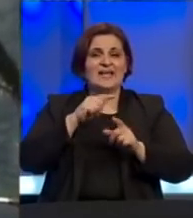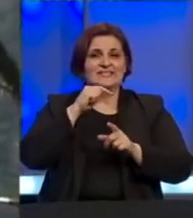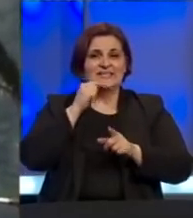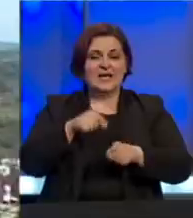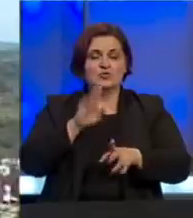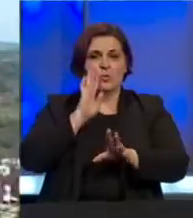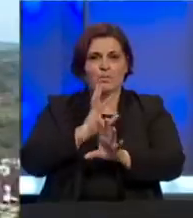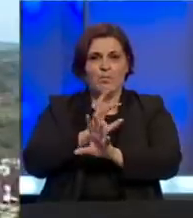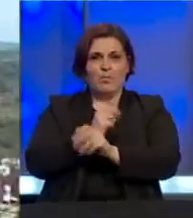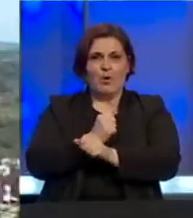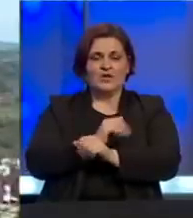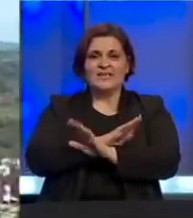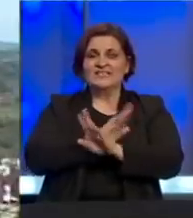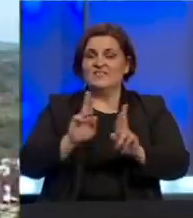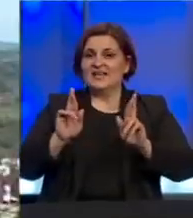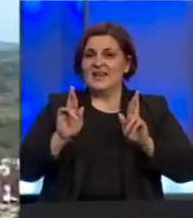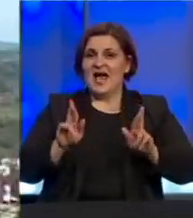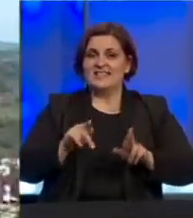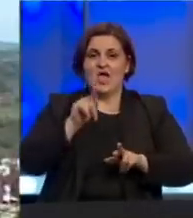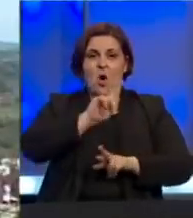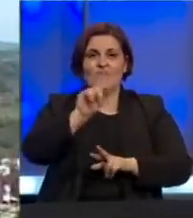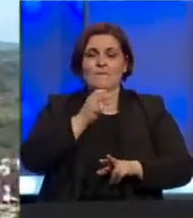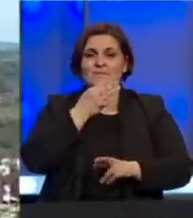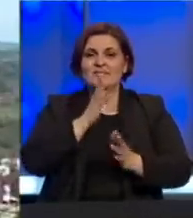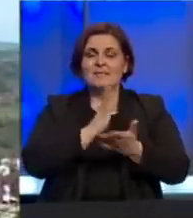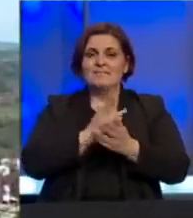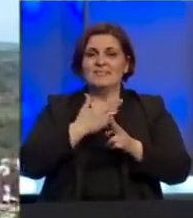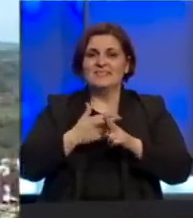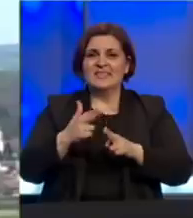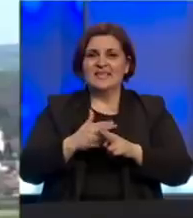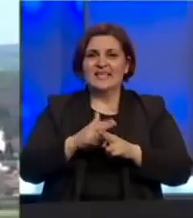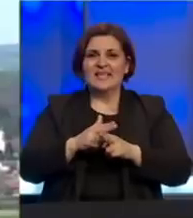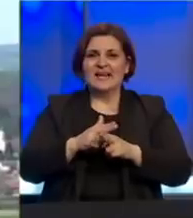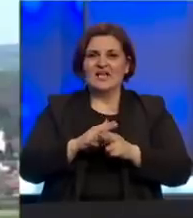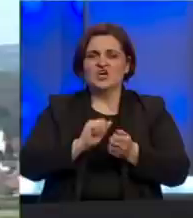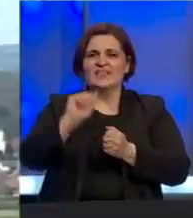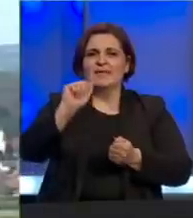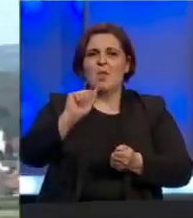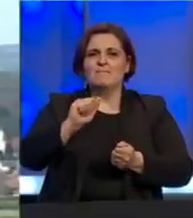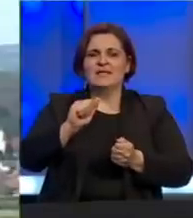se u Bosni i Hercegovini svi nadaju kako će ovo pitanje biti rješeno diplomatskim putem